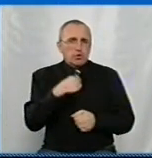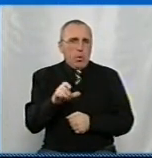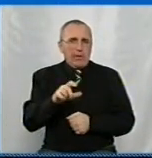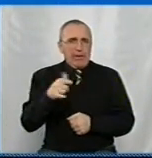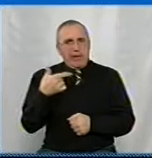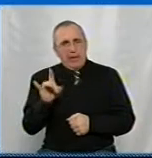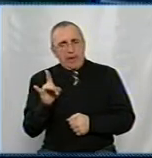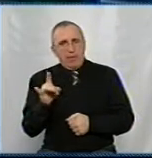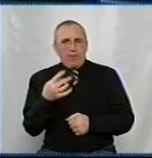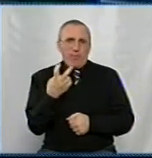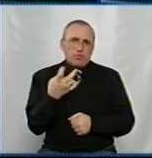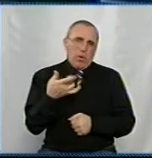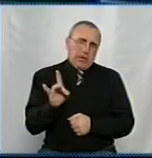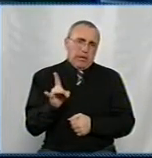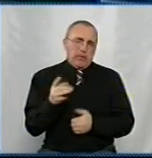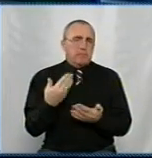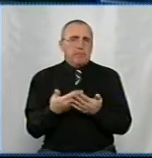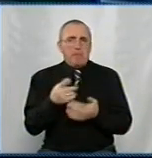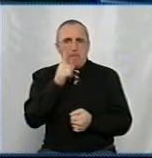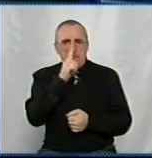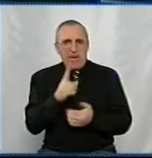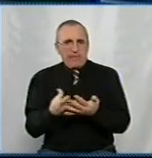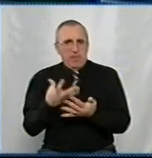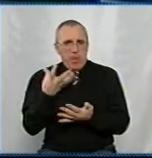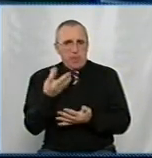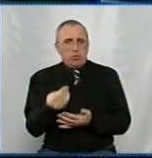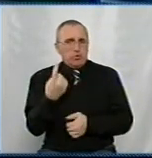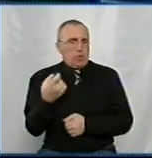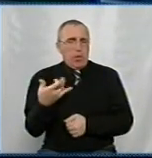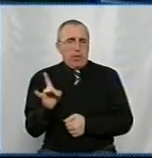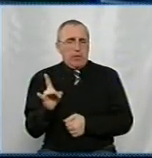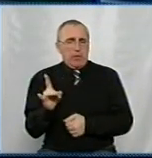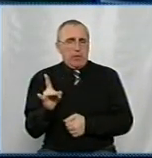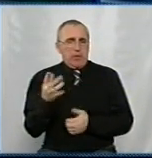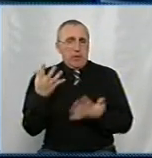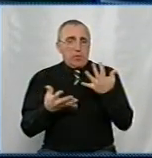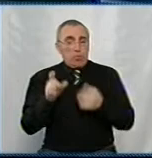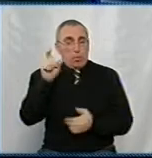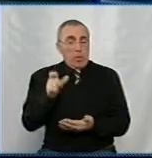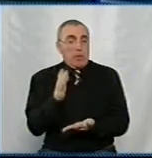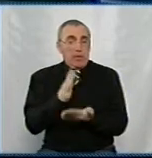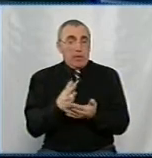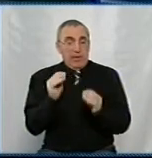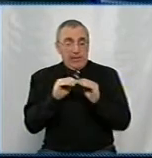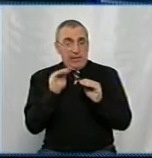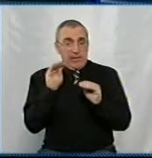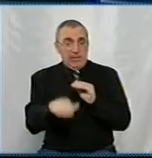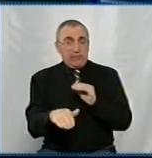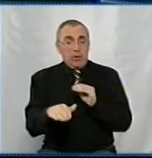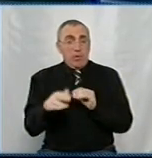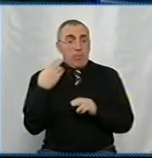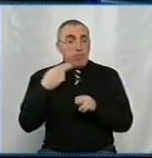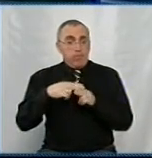ймовірно, чи від двохсот гривень. Ну, тобто, місячний платіж – це лише 100 гривень. Я до того веду, якщо людина має 10 тисяч боргу, це